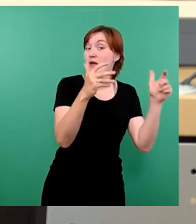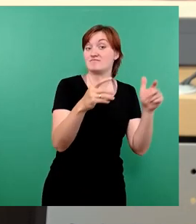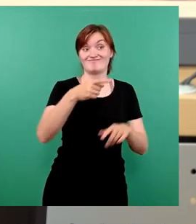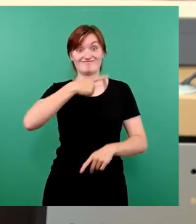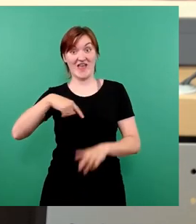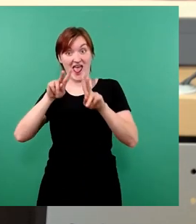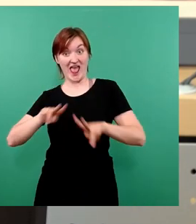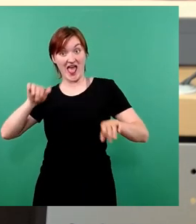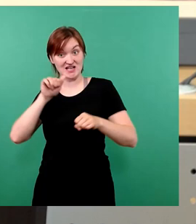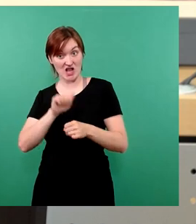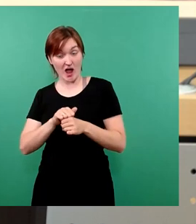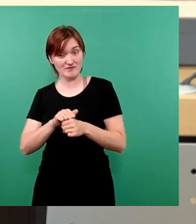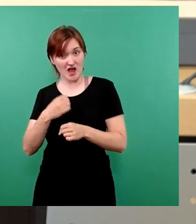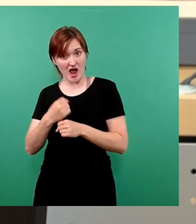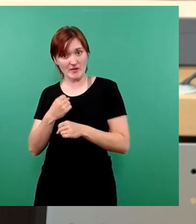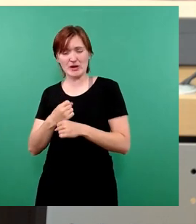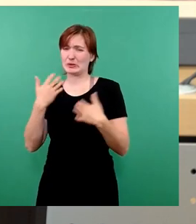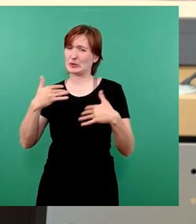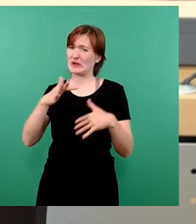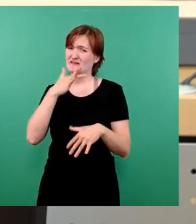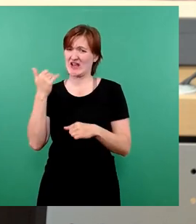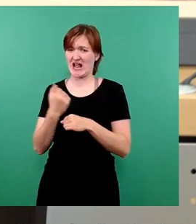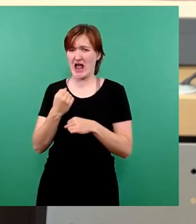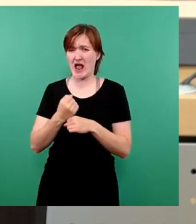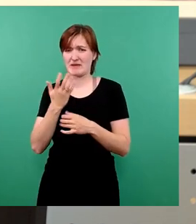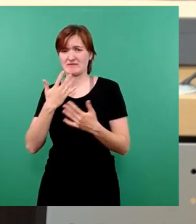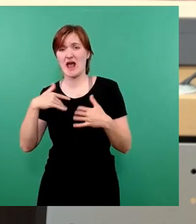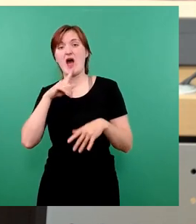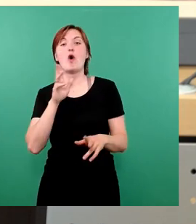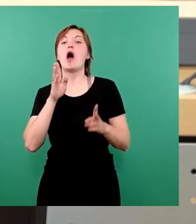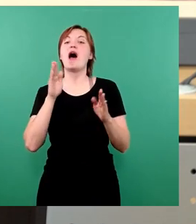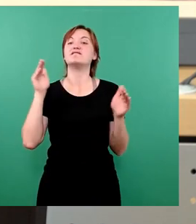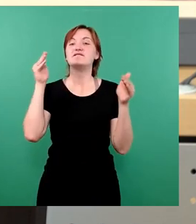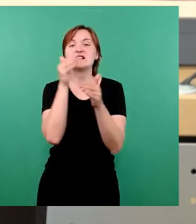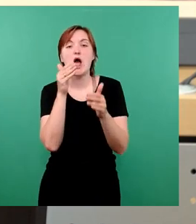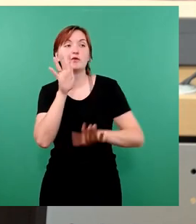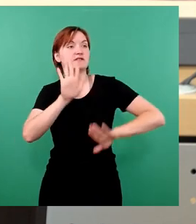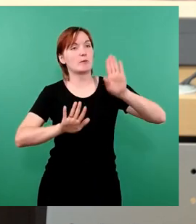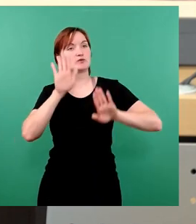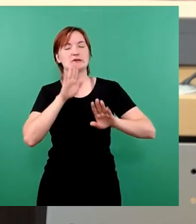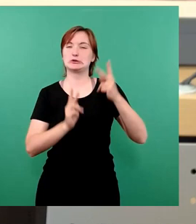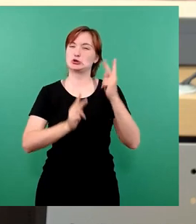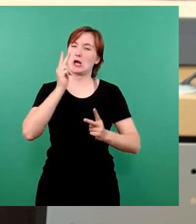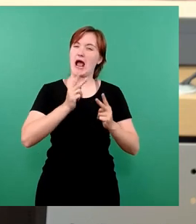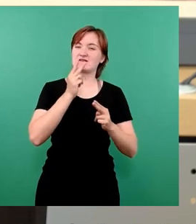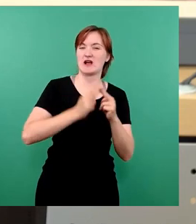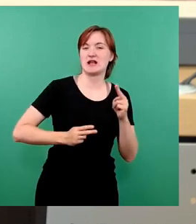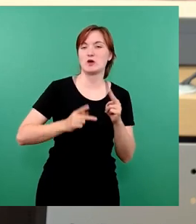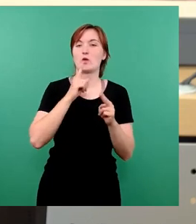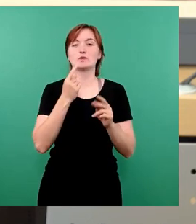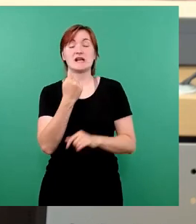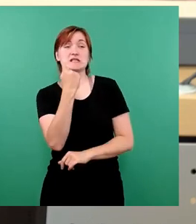im Stadtrat Tätigen viel ab, sie beschädigt auf Dauer auch das Vertrauen in die Demokratie, weil es Autokratie